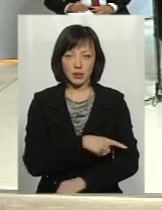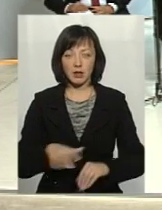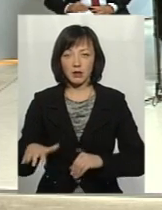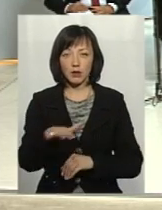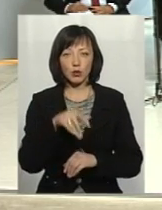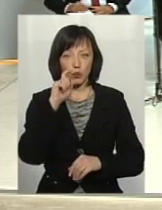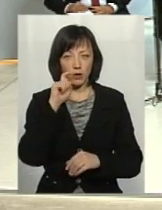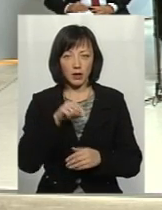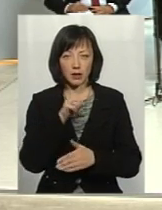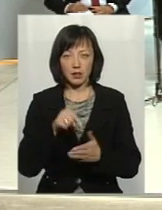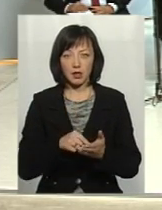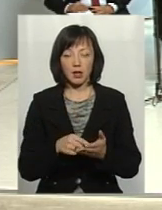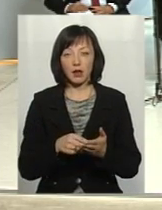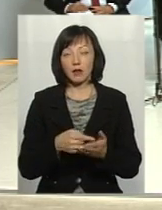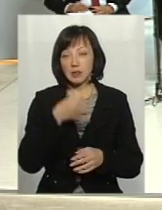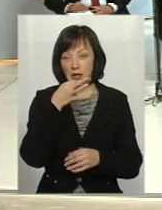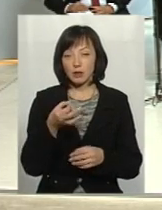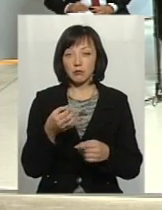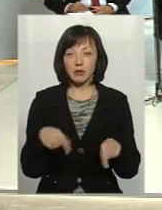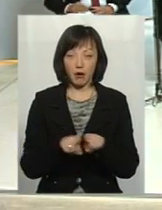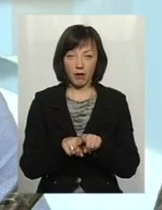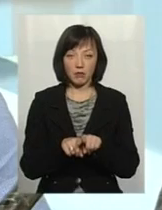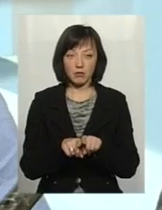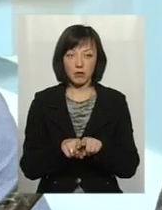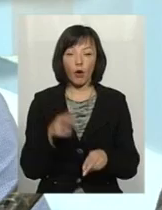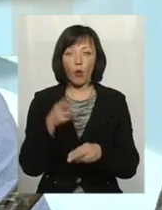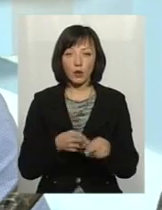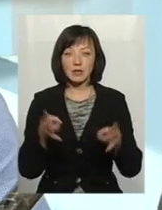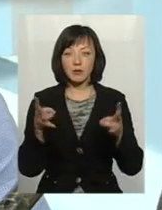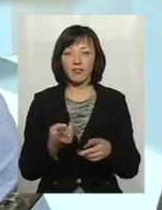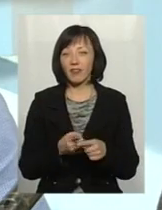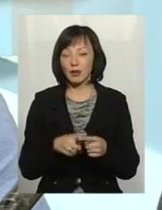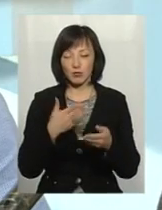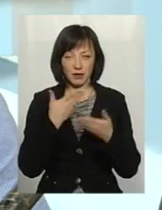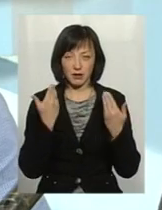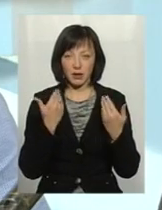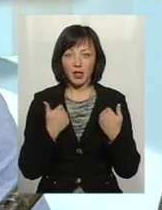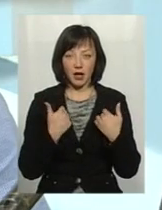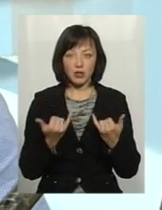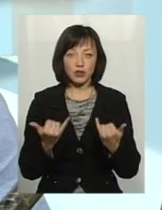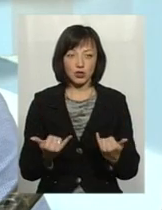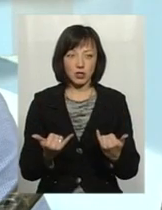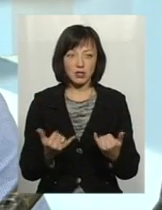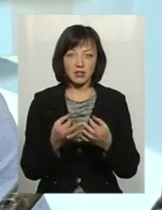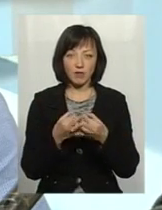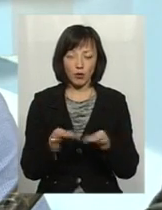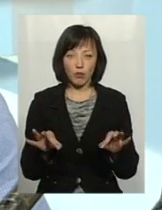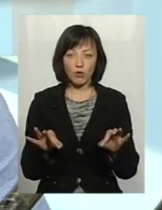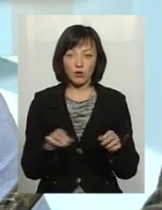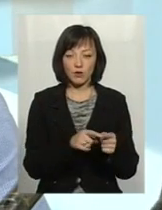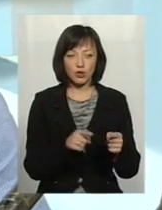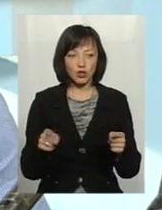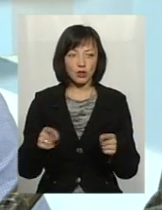території України? Ну, скажімо так, острої необхідності в цьому немає. Я зараз свободно в течіні